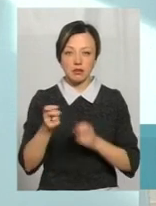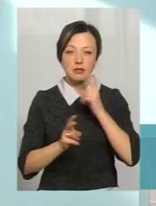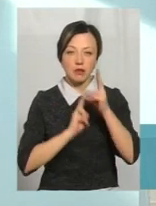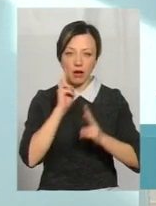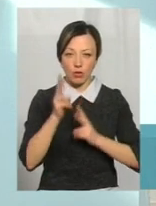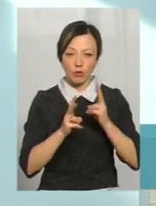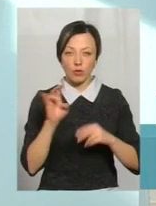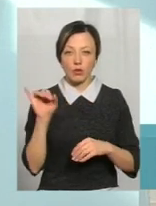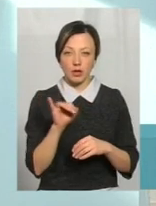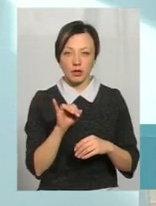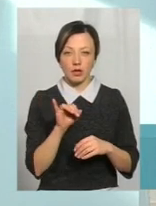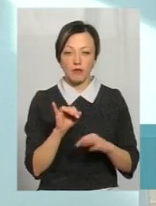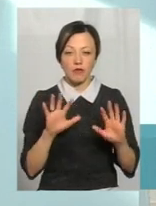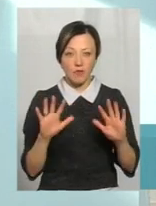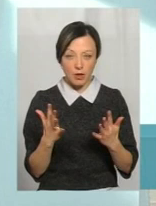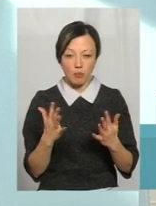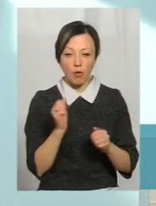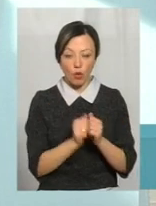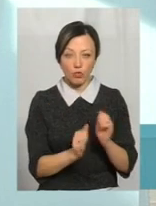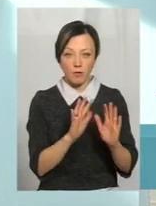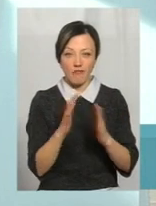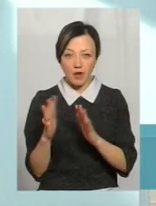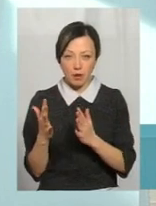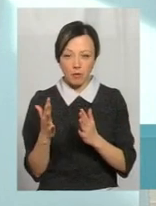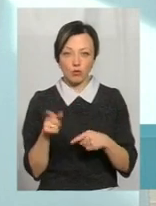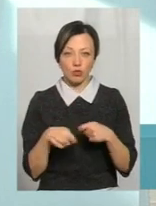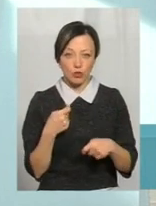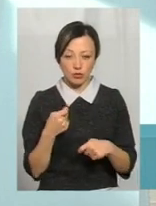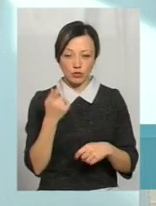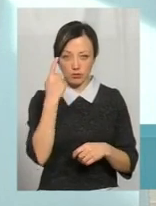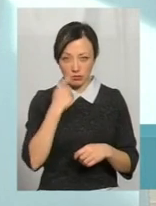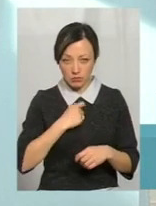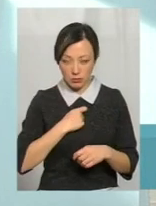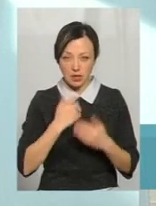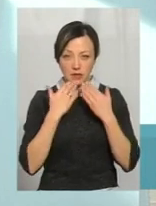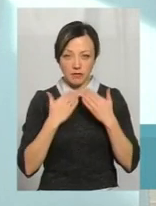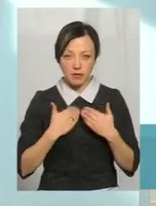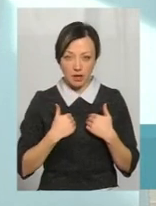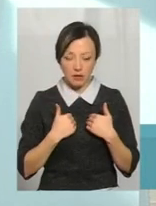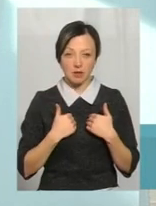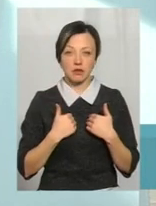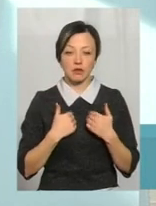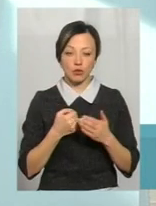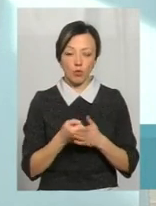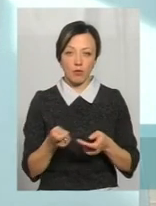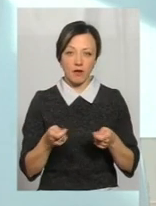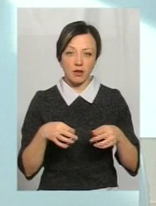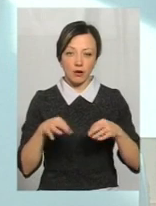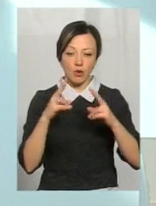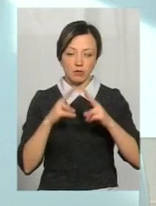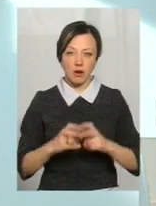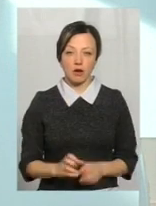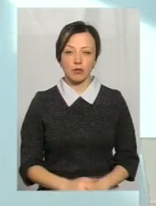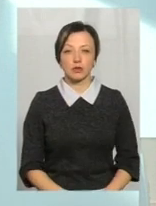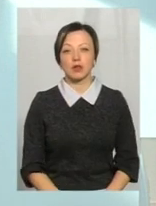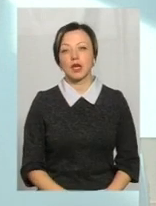І по кожному випадку, яке надходить звернення, яке надходить до управління транспорту, ми розбираємо все